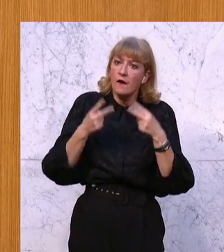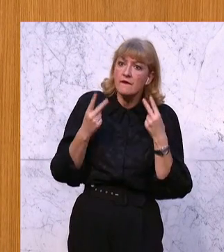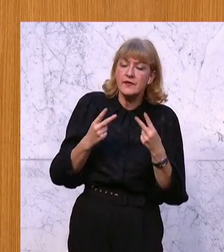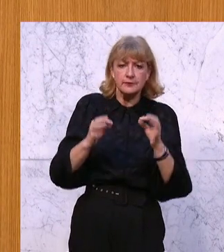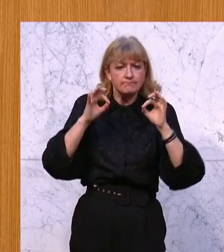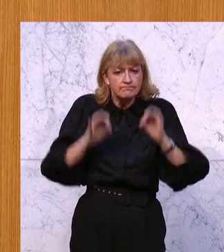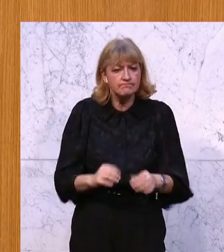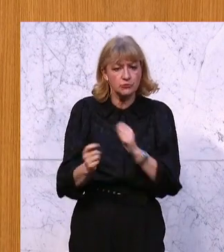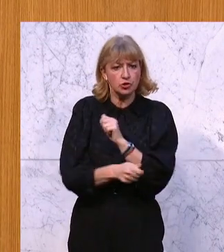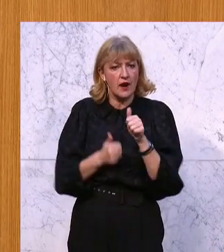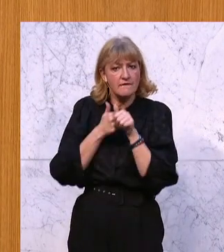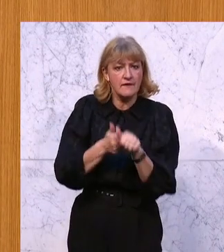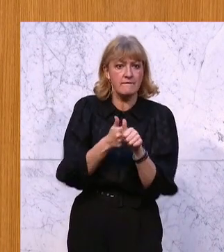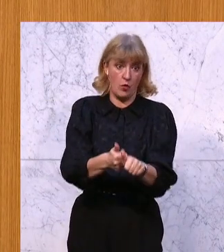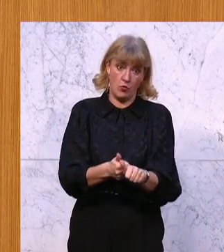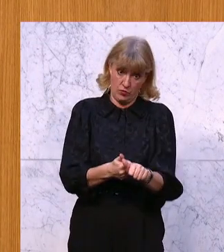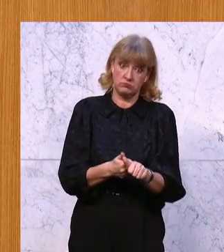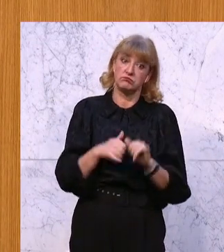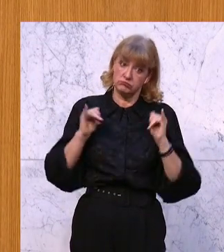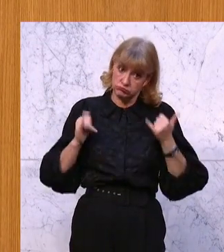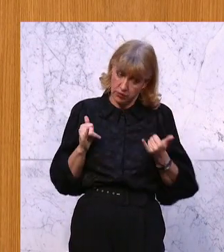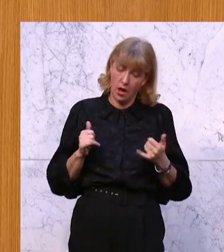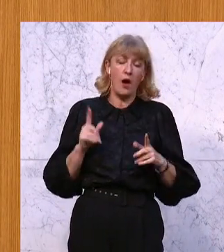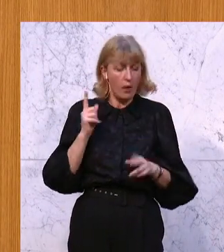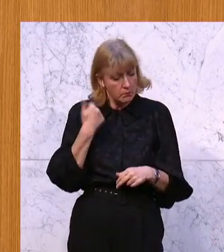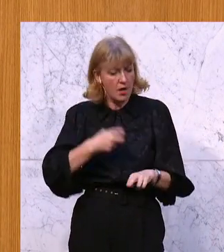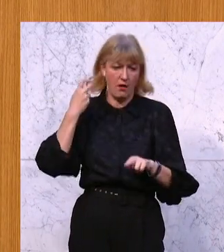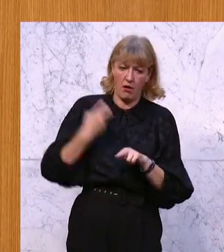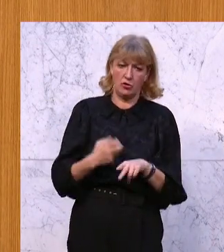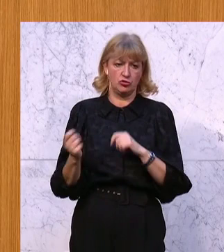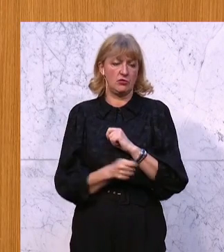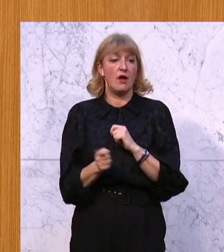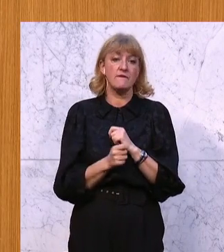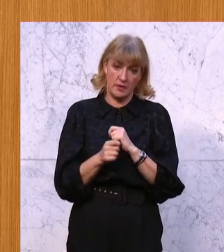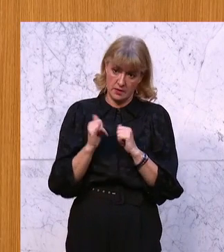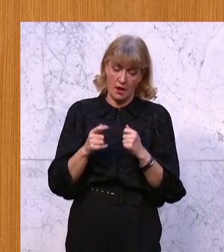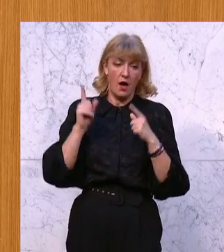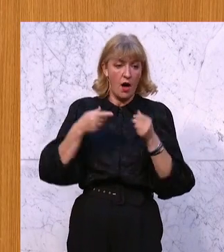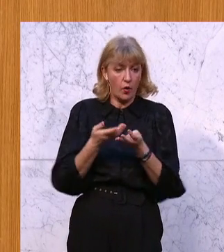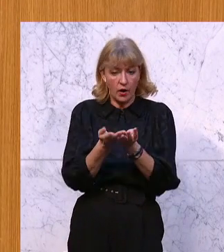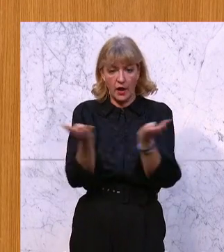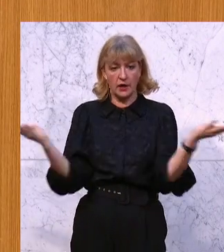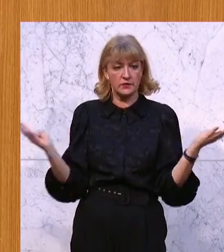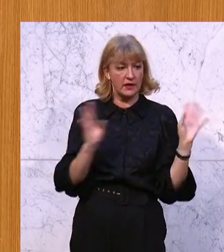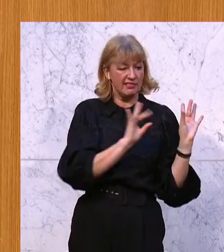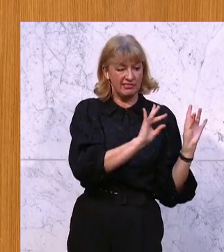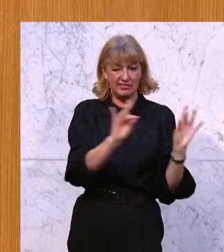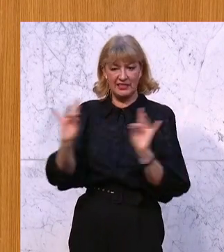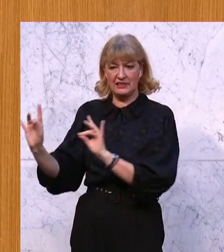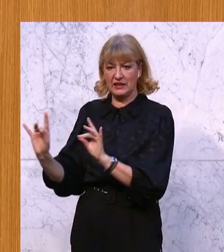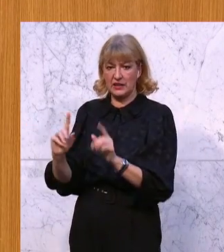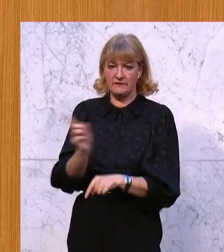Strafverfolgung und ja, es geht auch um härtere Strafen und ein ausgeweitetes Tätigkeitsverbot.